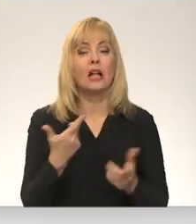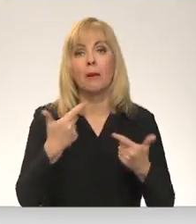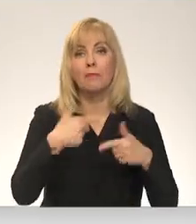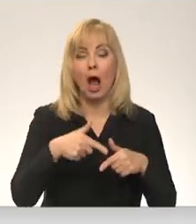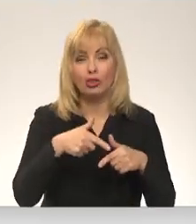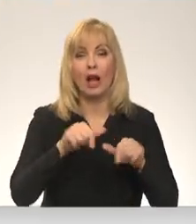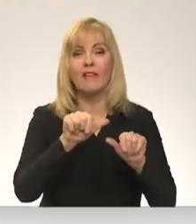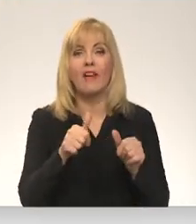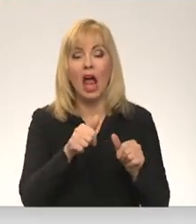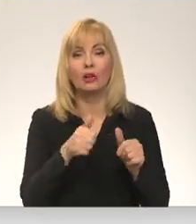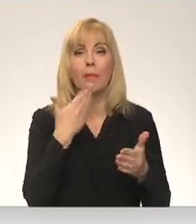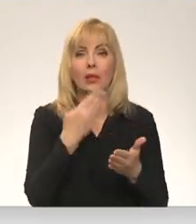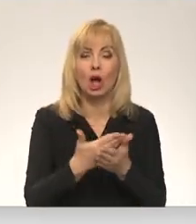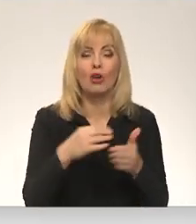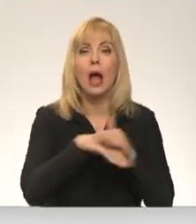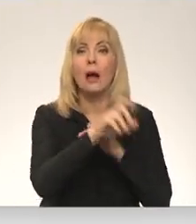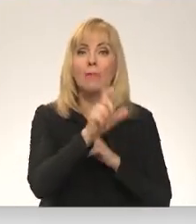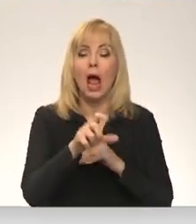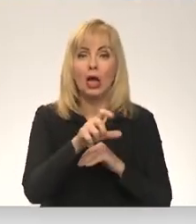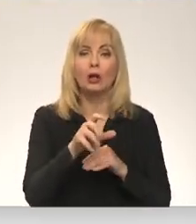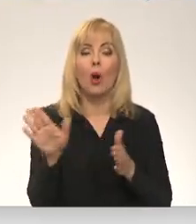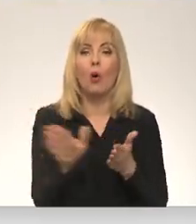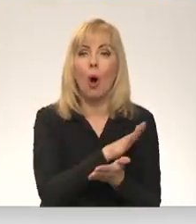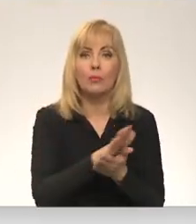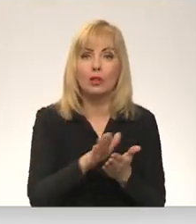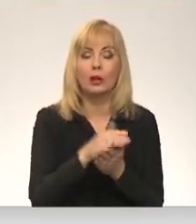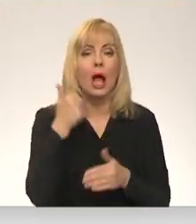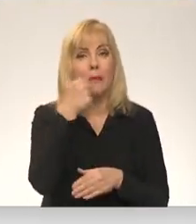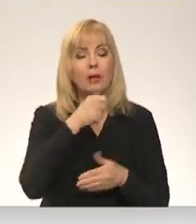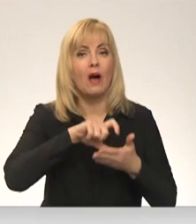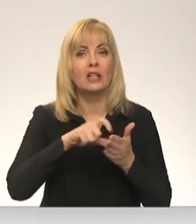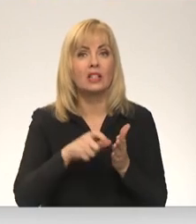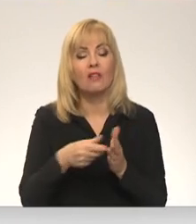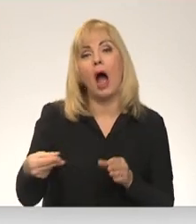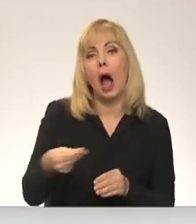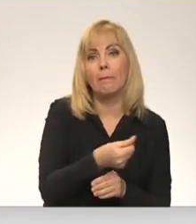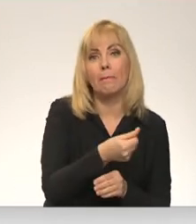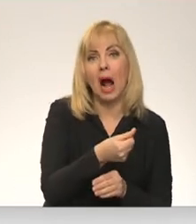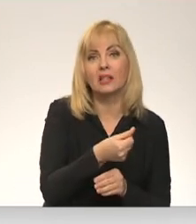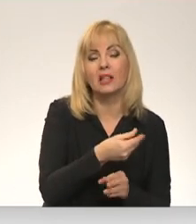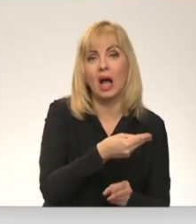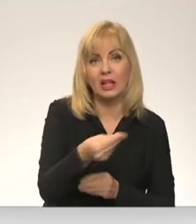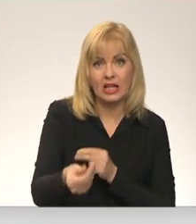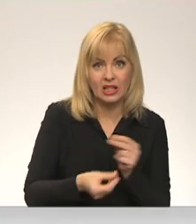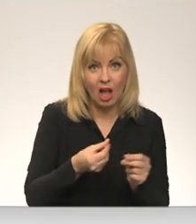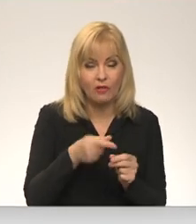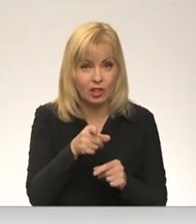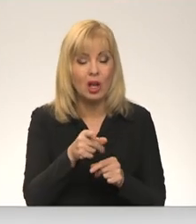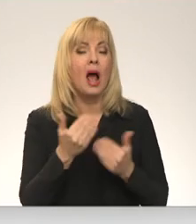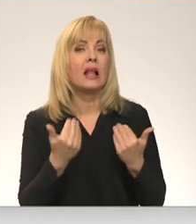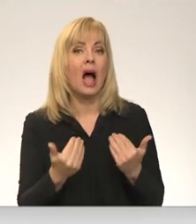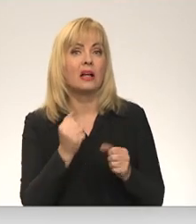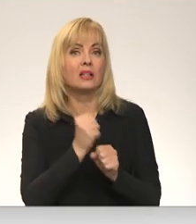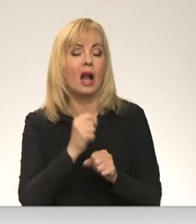priekslikums bēgļiem kompensēt privāto dzīvokļu īras izdevums. Pie tā ir uzdots strādāt, ekonomikas